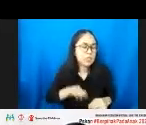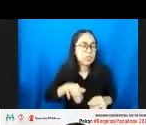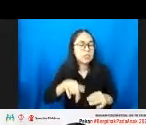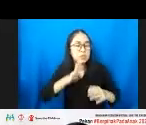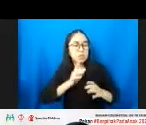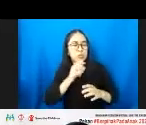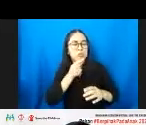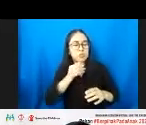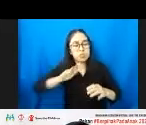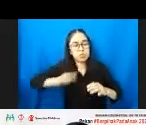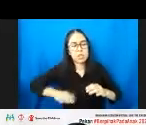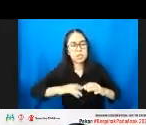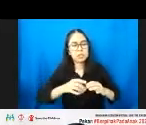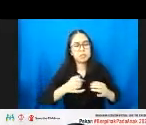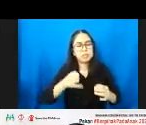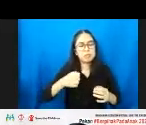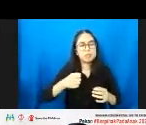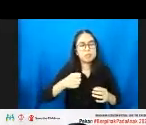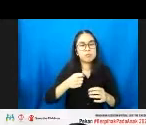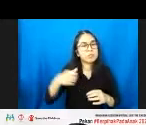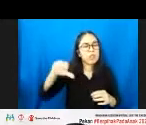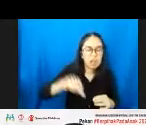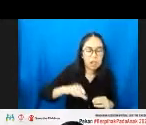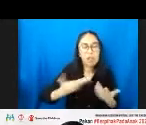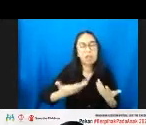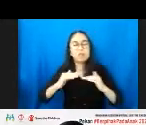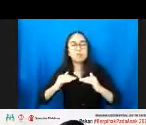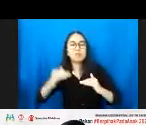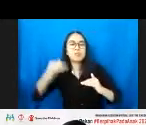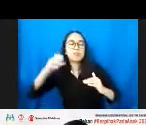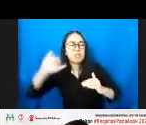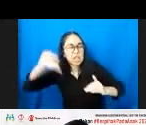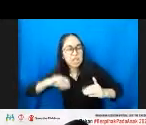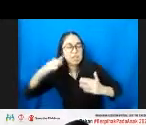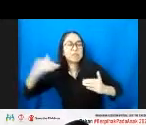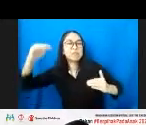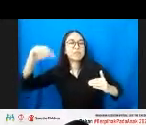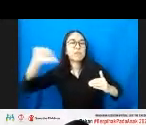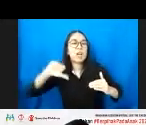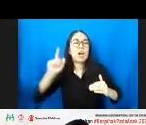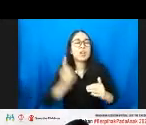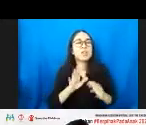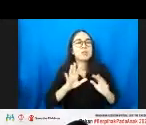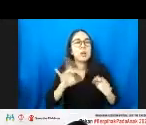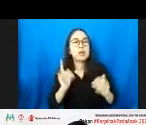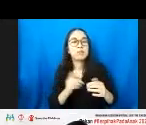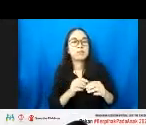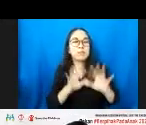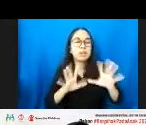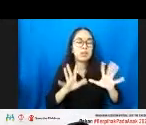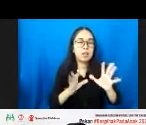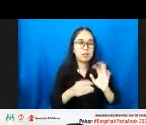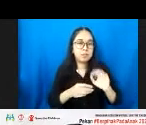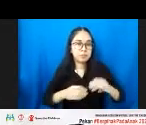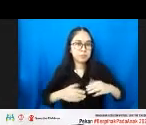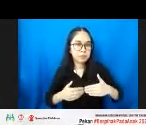kalah, di usia produktif dia kalah, kemudian menderita penyakit degeneratif yang lama mendera kehidupannya. Nah ini